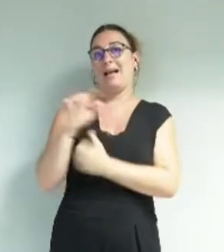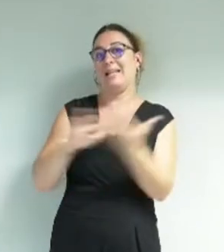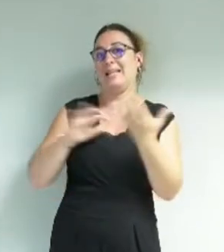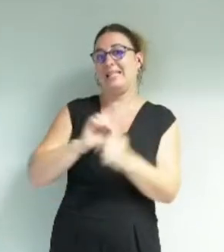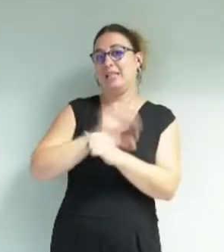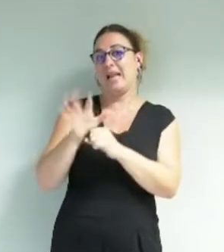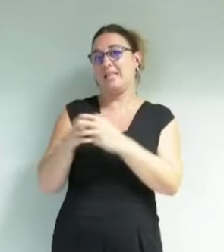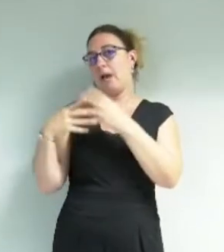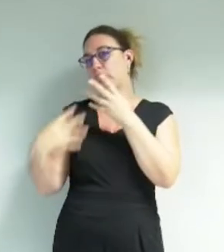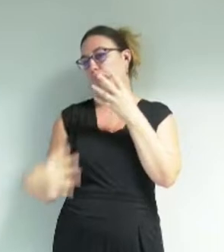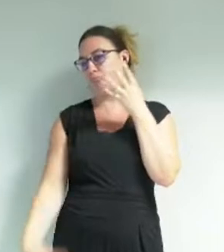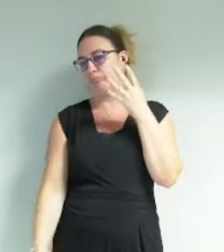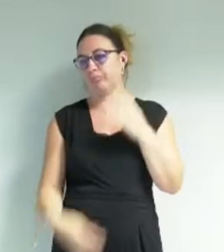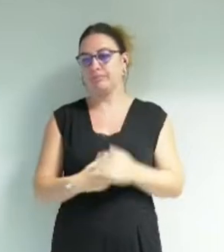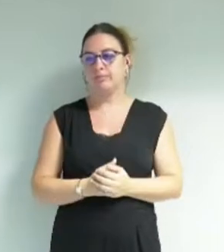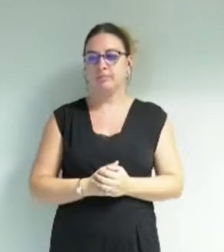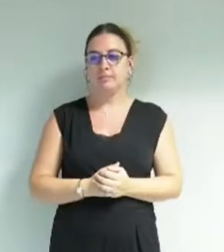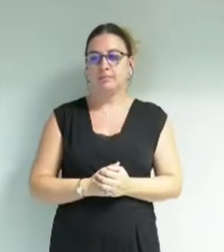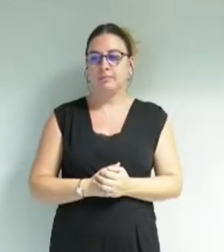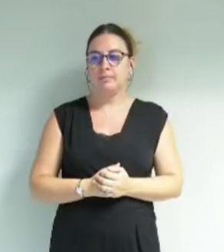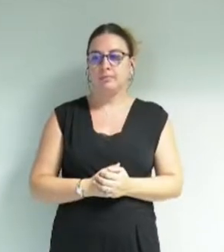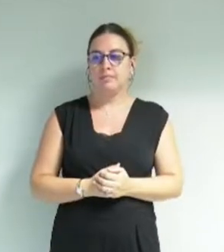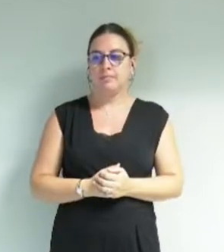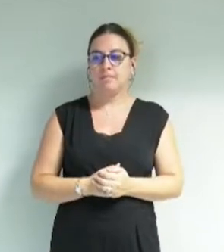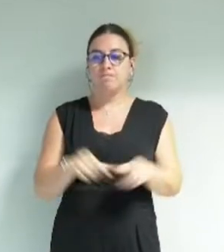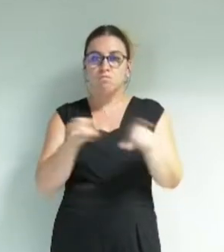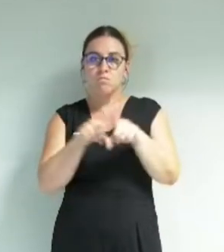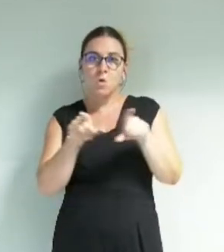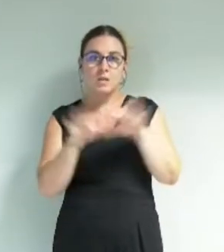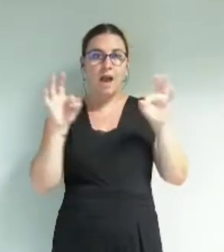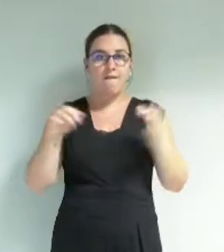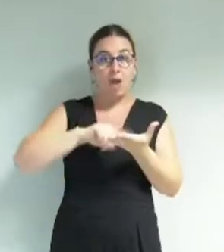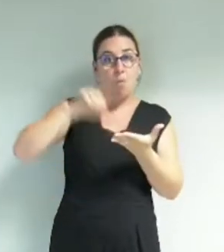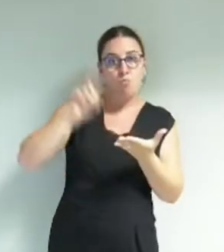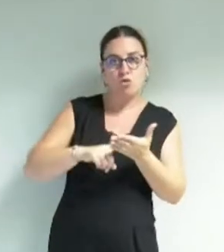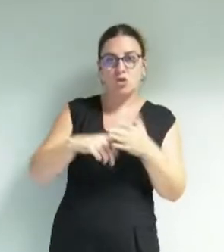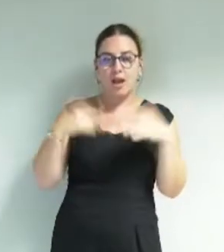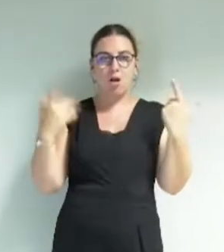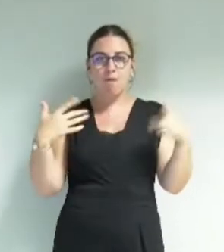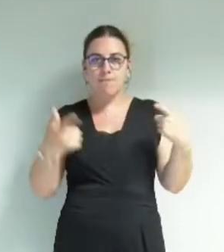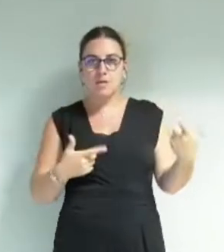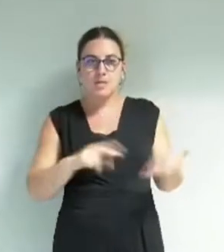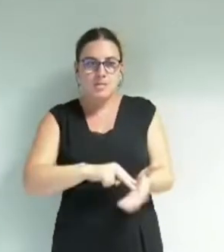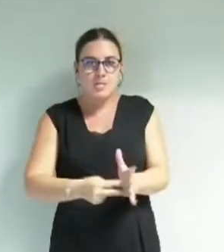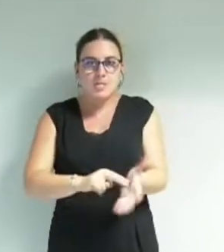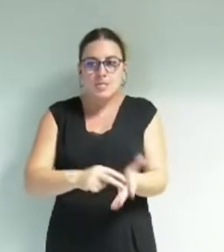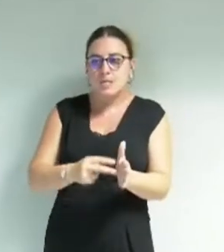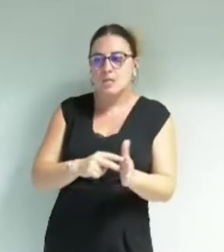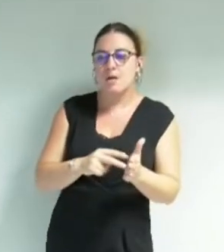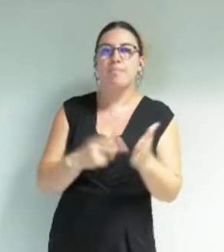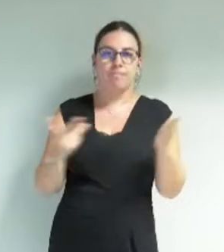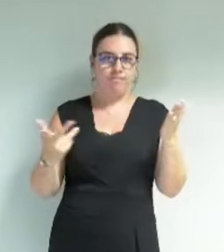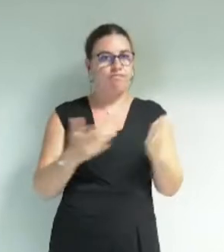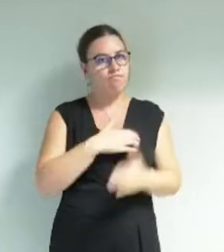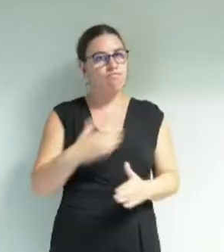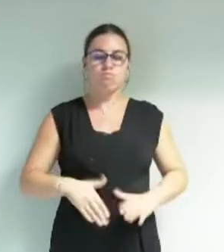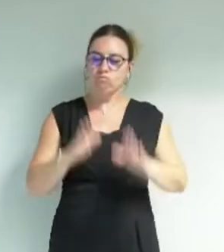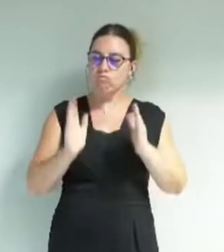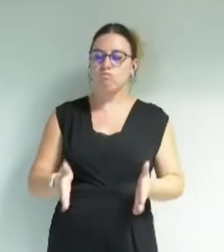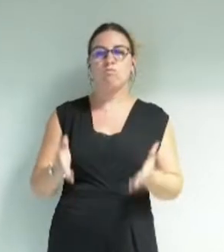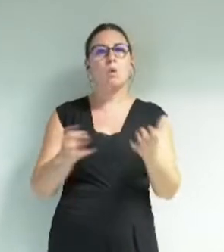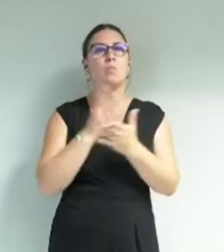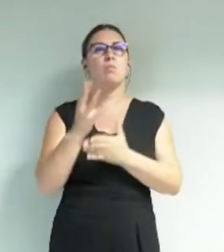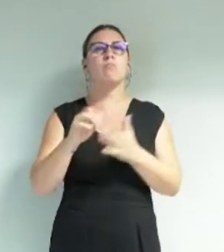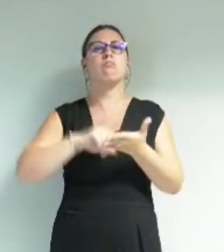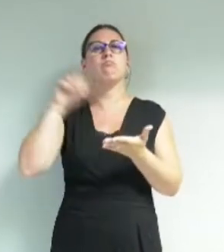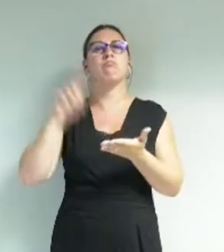etc. Dans un contexte de raréfaction des ressources financières, la ville a fait le choix de maintenir le budget de la culture,